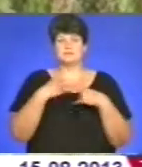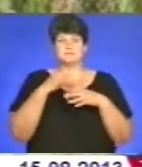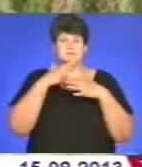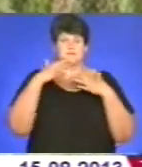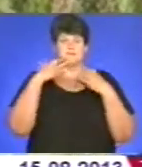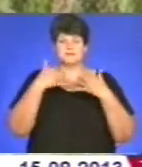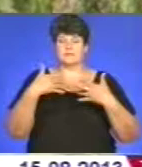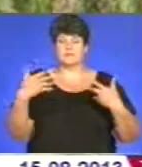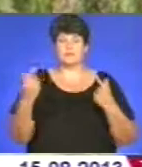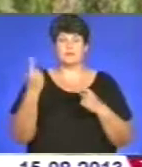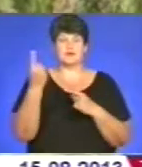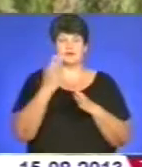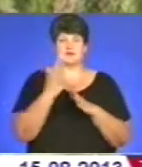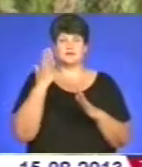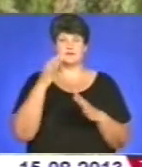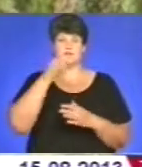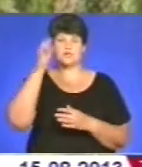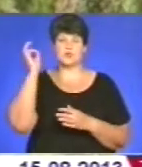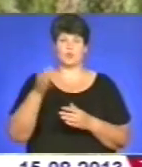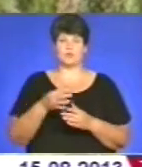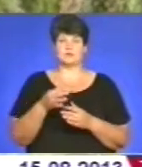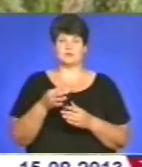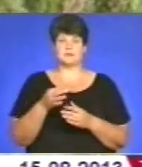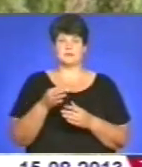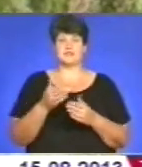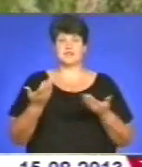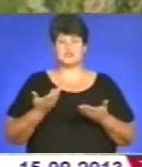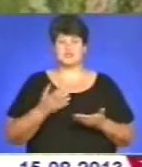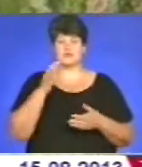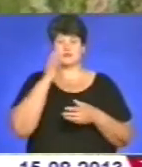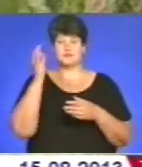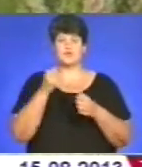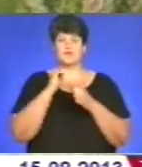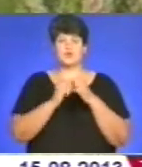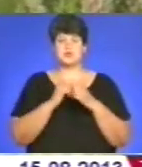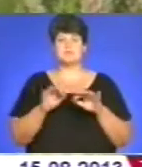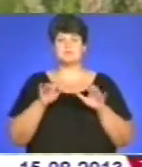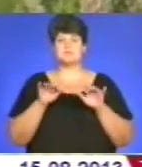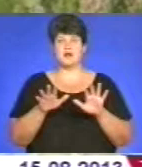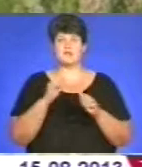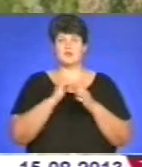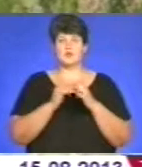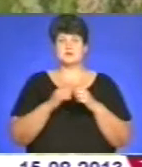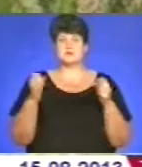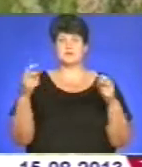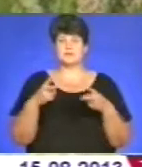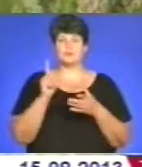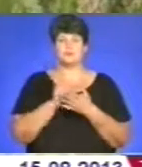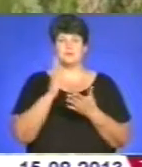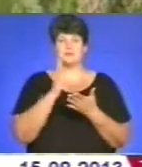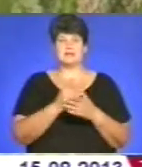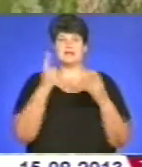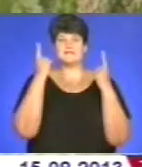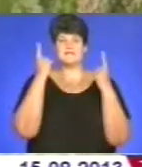першу чергу він мені приніс великий досвід, великий життєвий досвід, аж кожен справді, кожен професіонал повинен мати великий